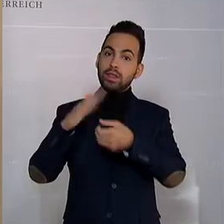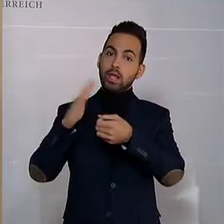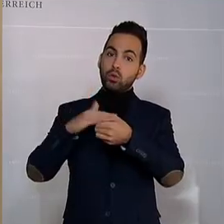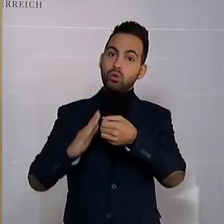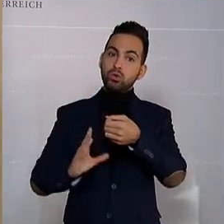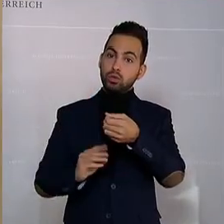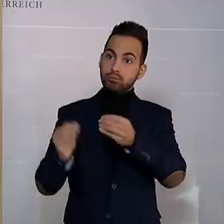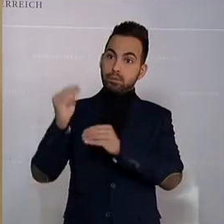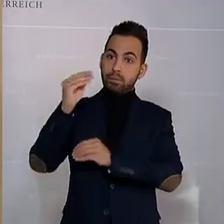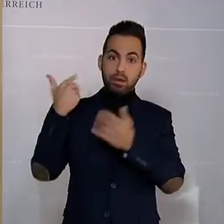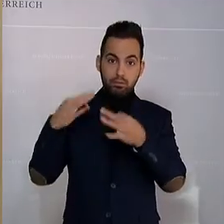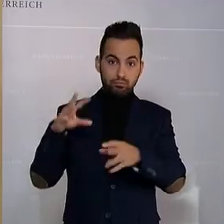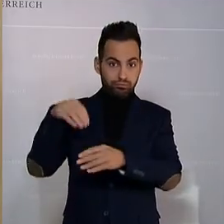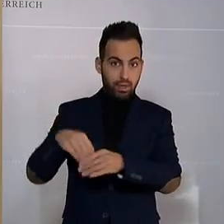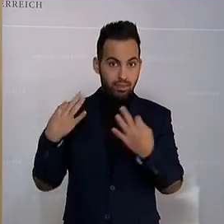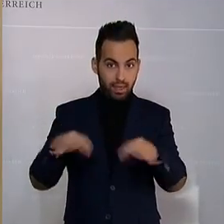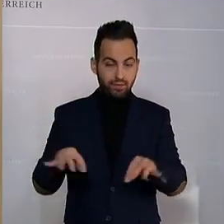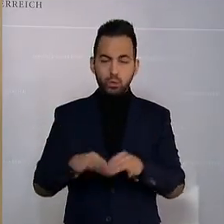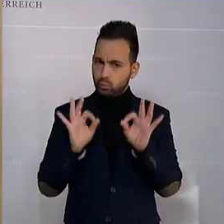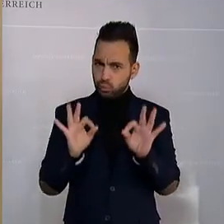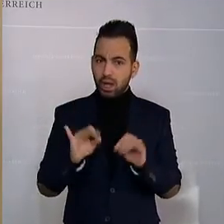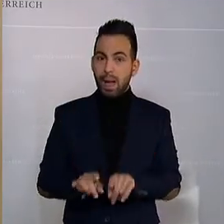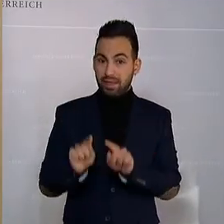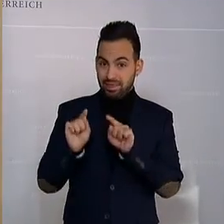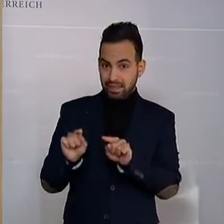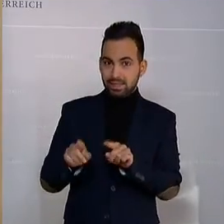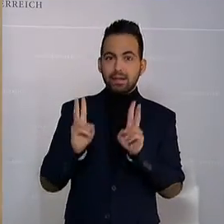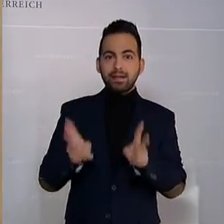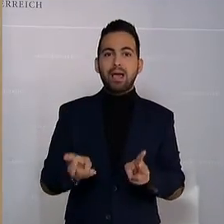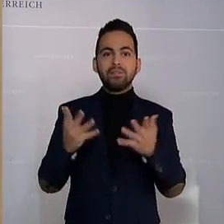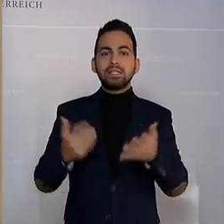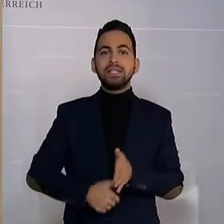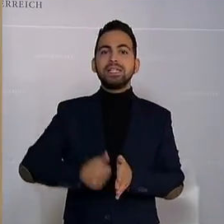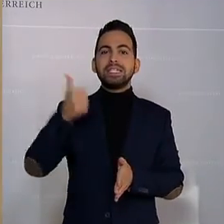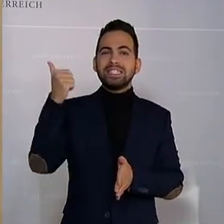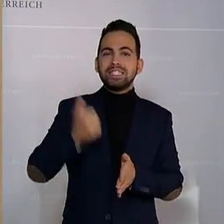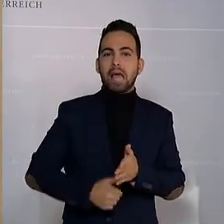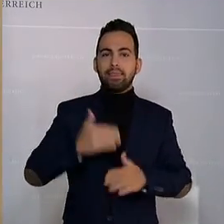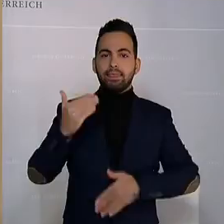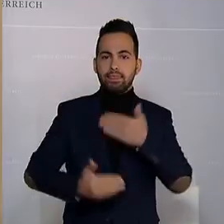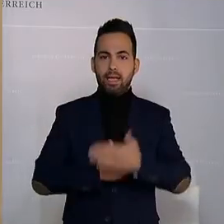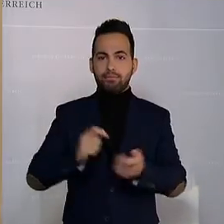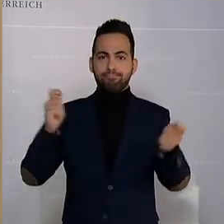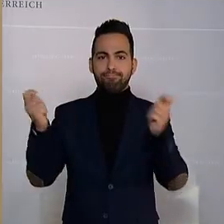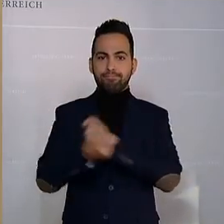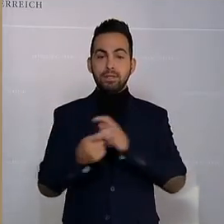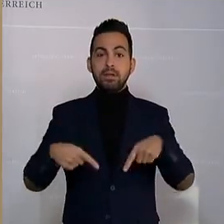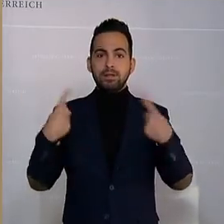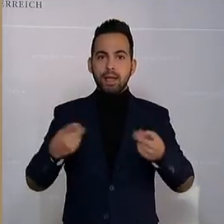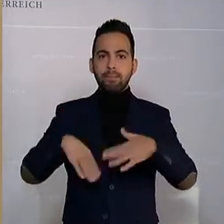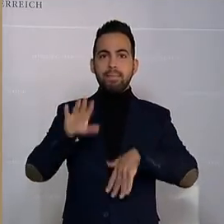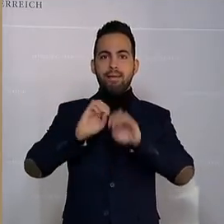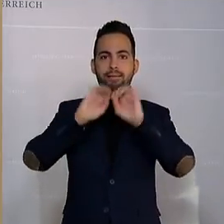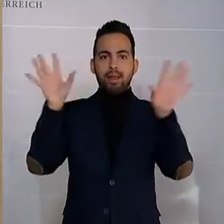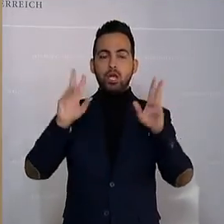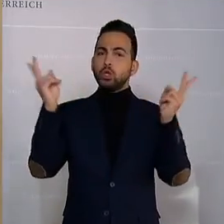So weit, so gut. Aber man hätte das standardisieren müssen, damit klar ist, wie diese